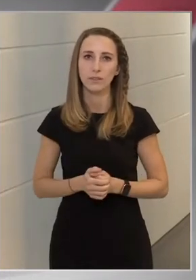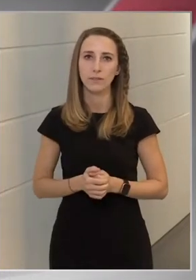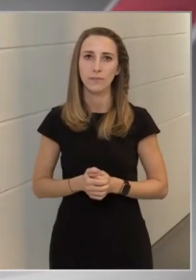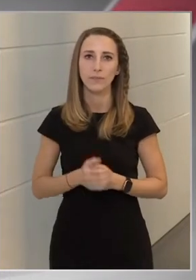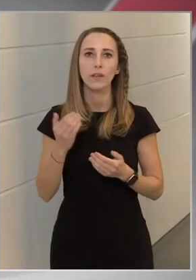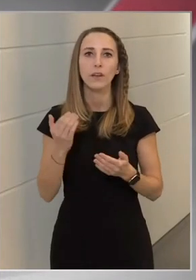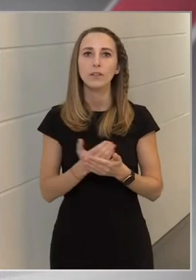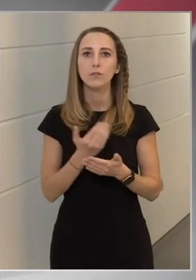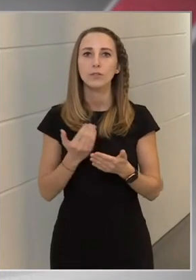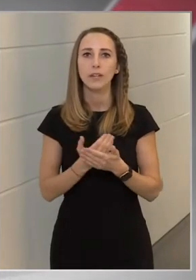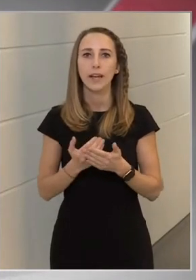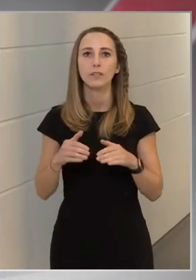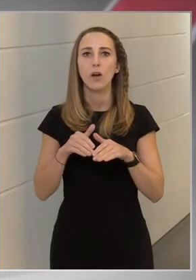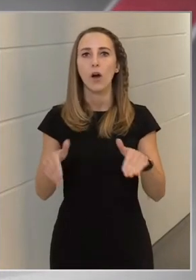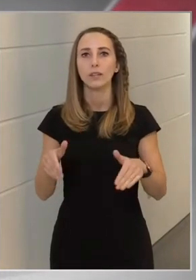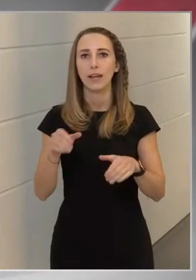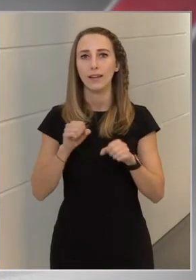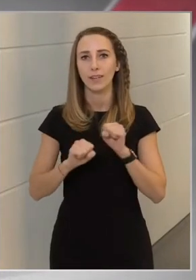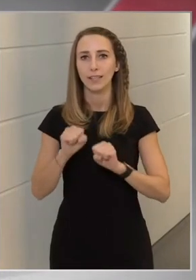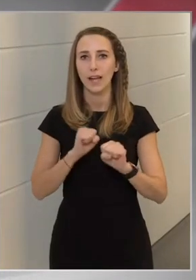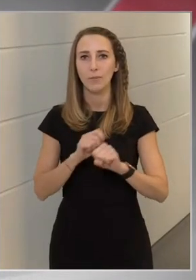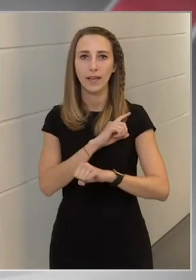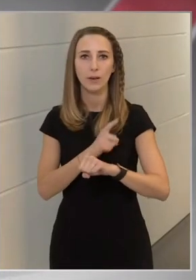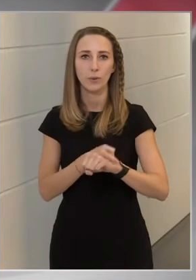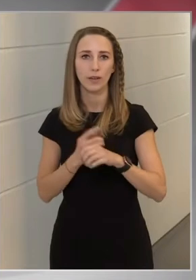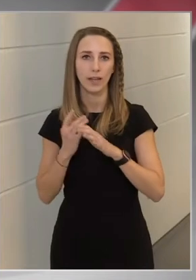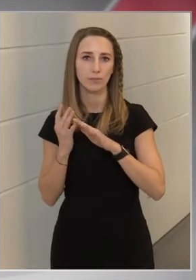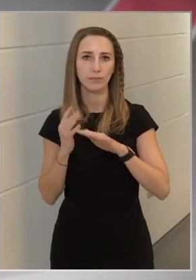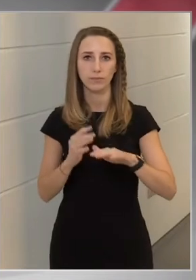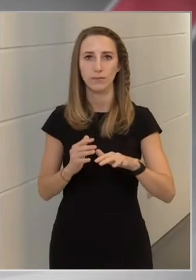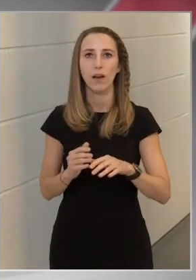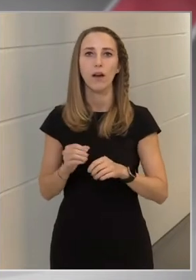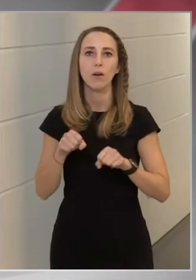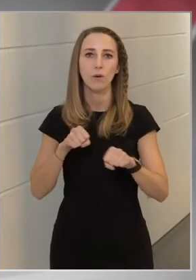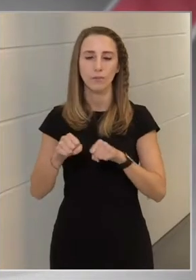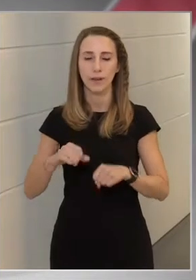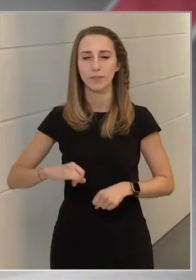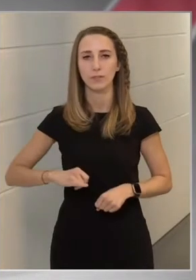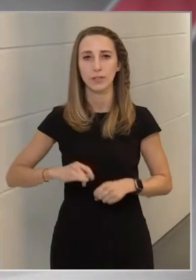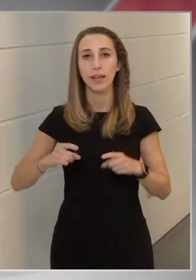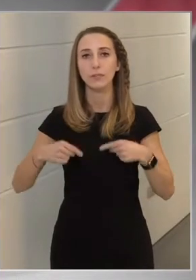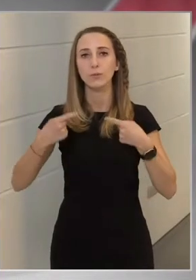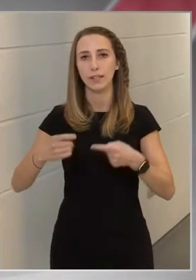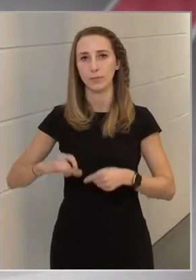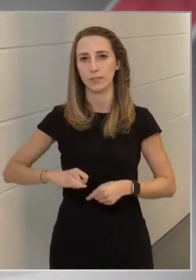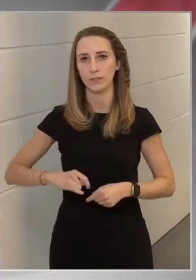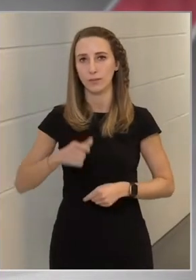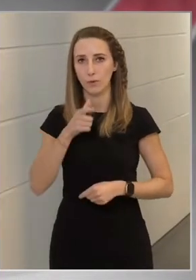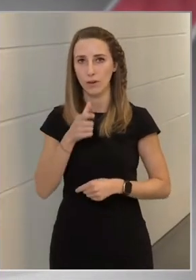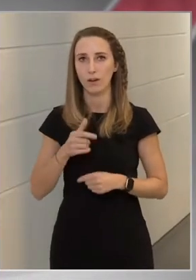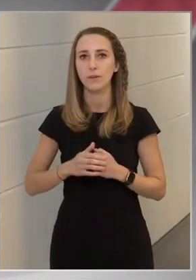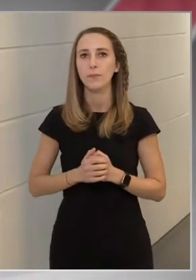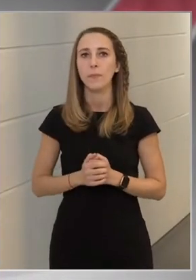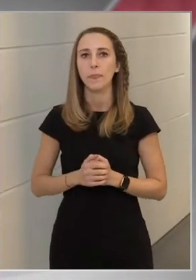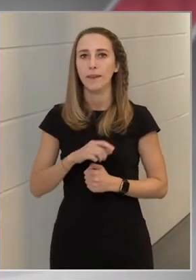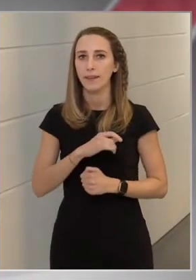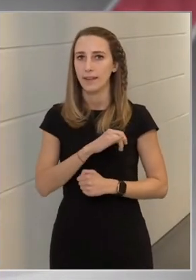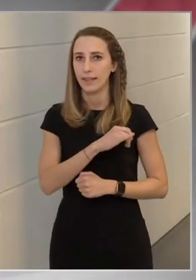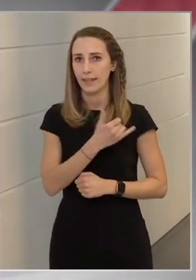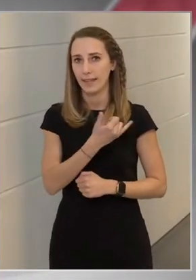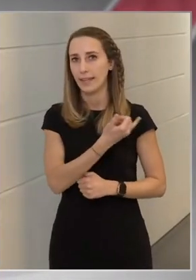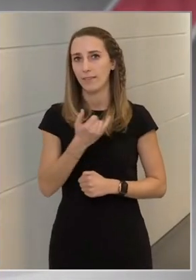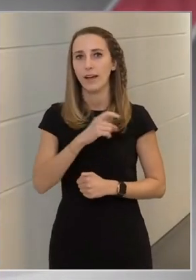Szükséges határvédelmi erőket a kormány eddig is biztosította, és ezután is biztosítani fogja. Kétségkívül évek óta